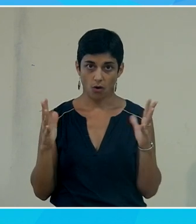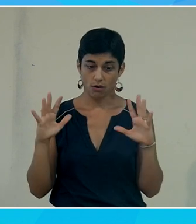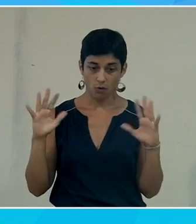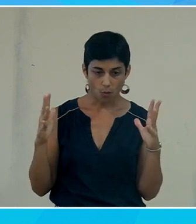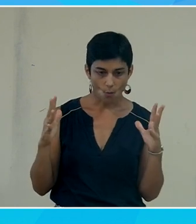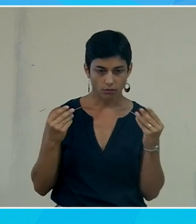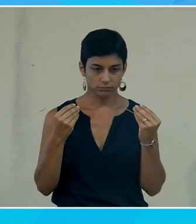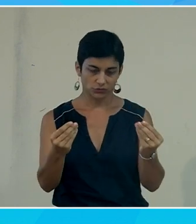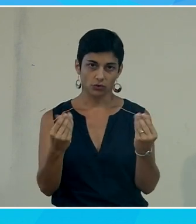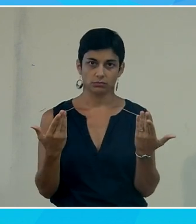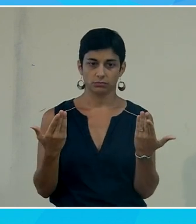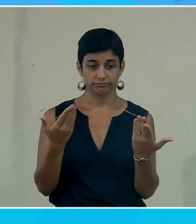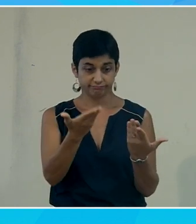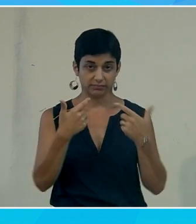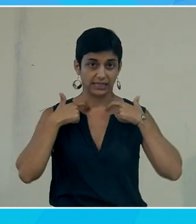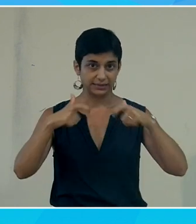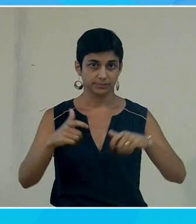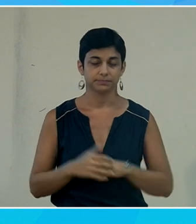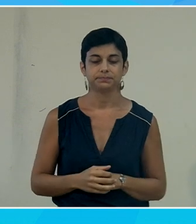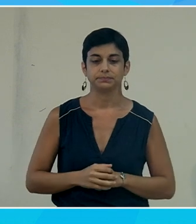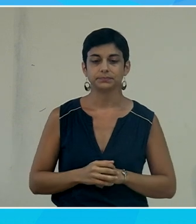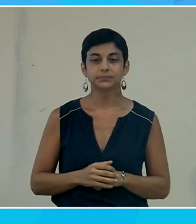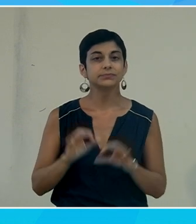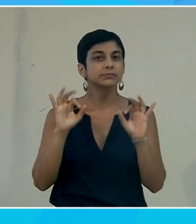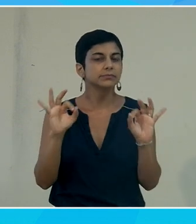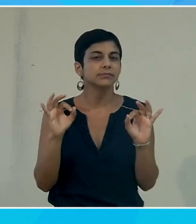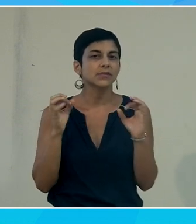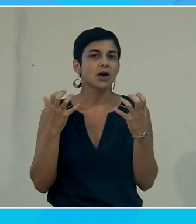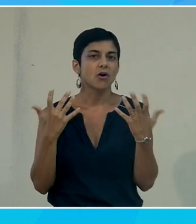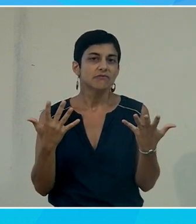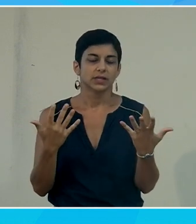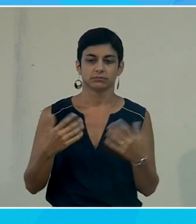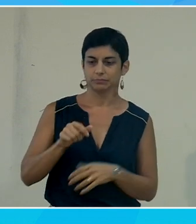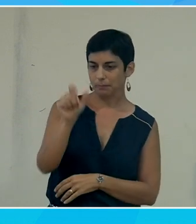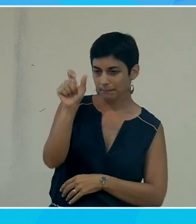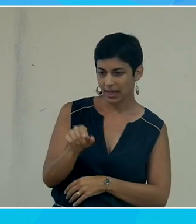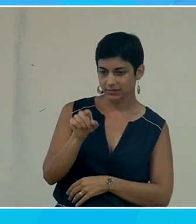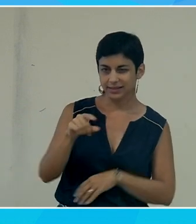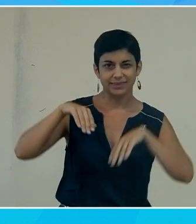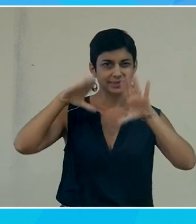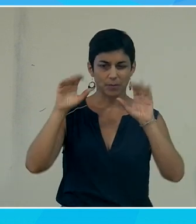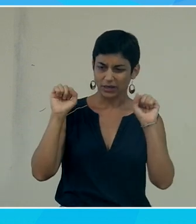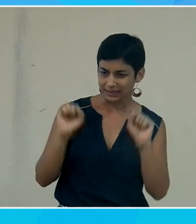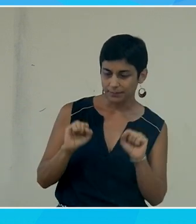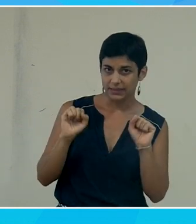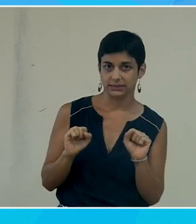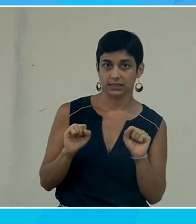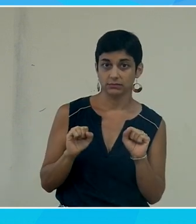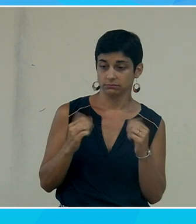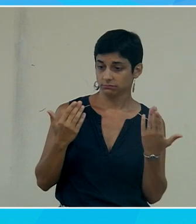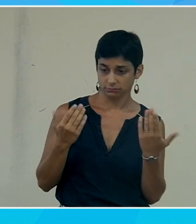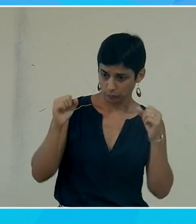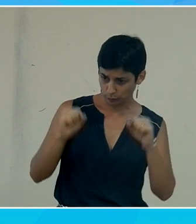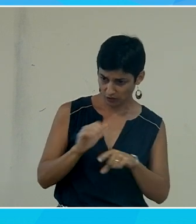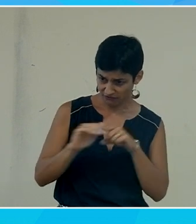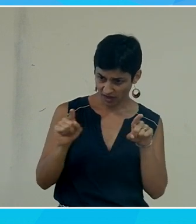pour accessibiliser quelque chose. En définitive, on veut qu'une personne, quelles que soient ses capacités, soit capable de faire la même chose que les